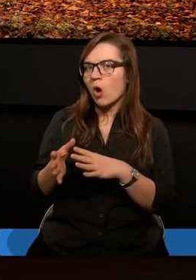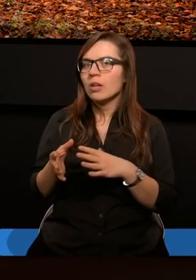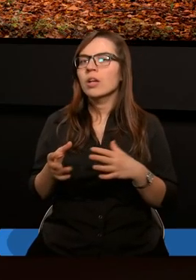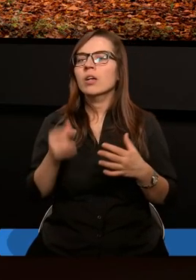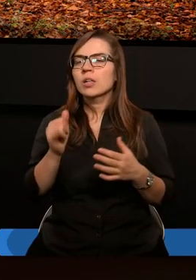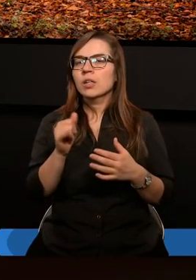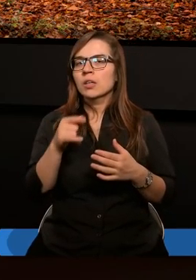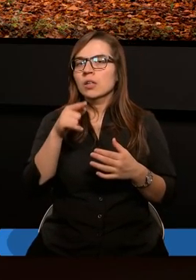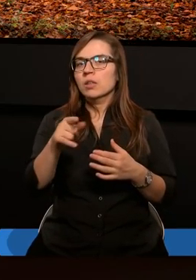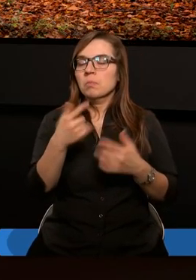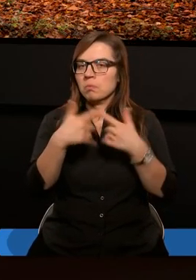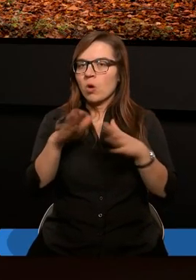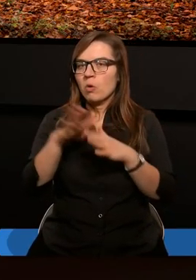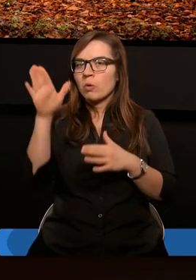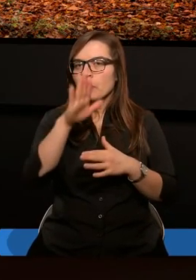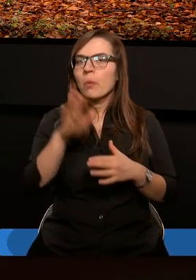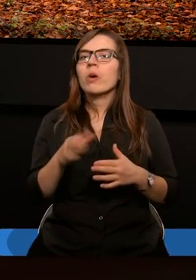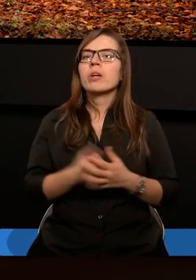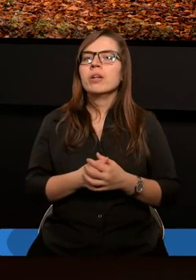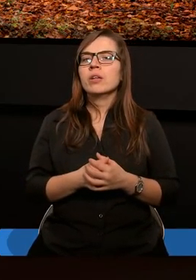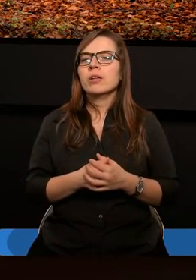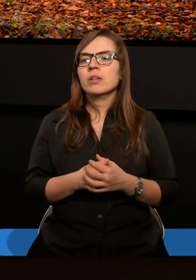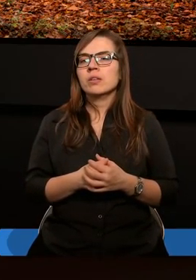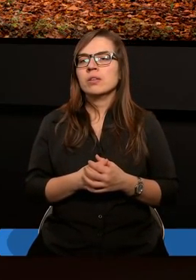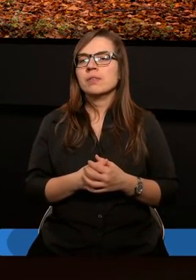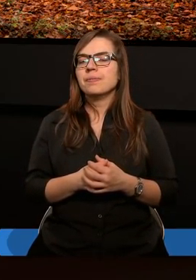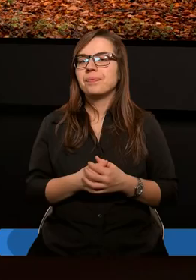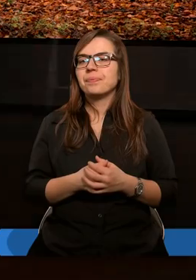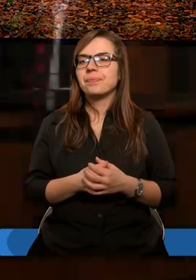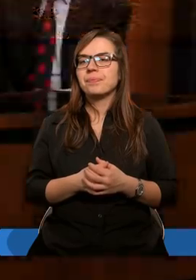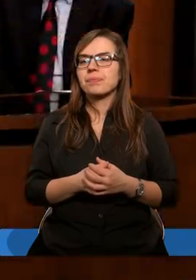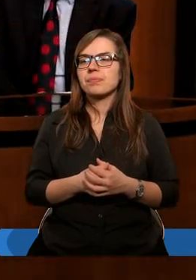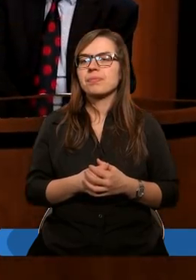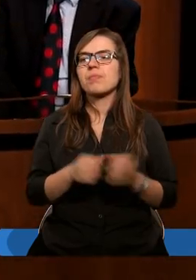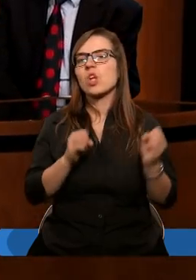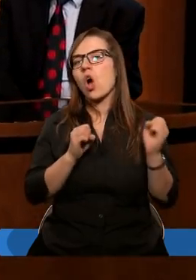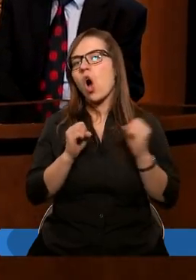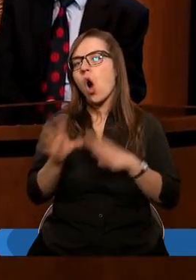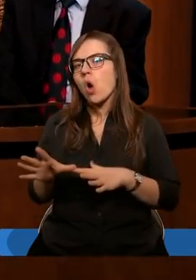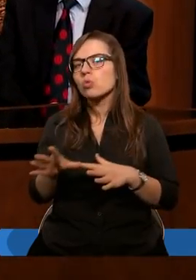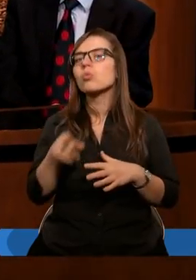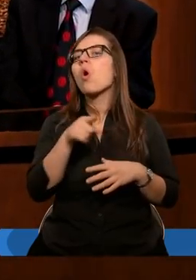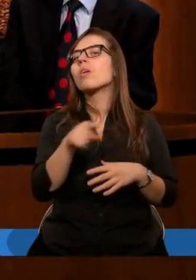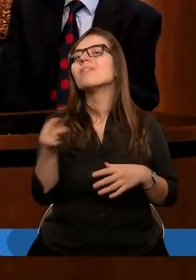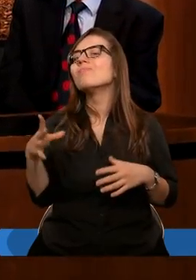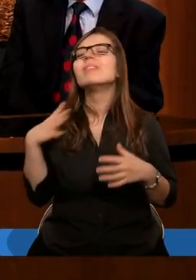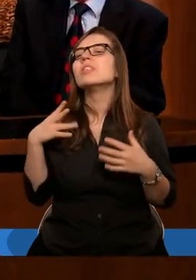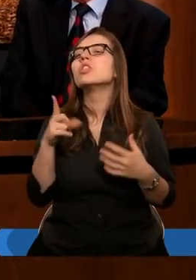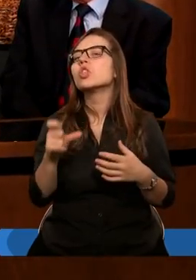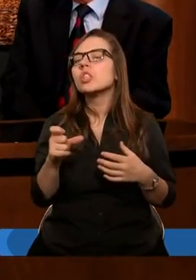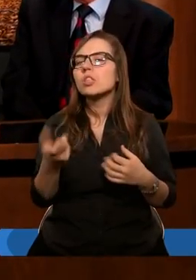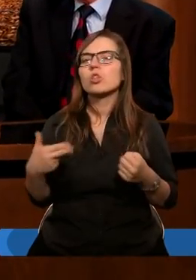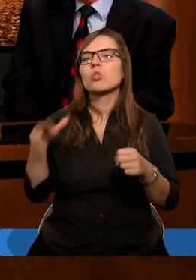zastąpiłby teraz Kościół Boży, złożony z ludzi z różnych narodów? Odrzucenici zostali, którzy